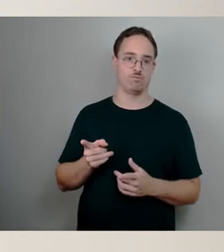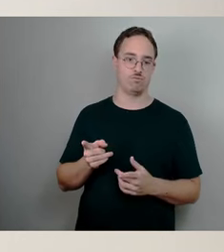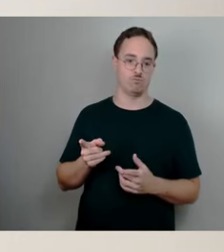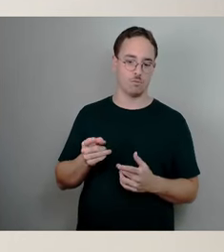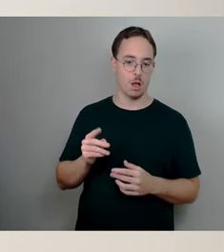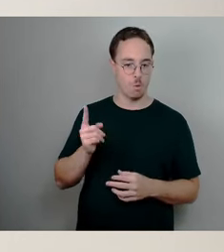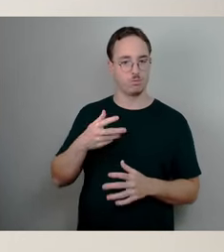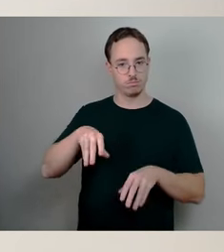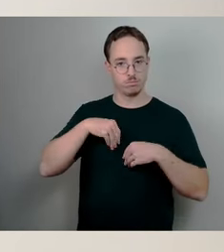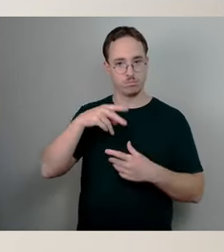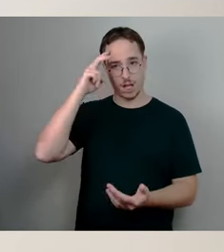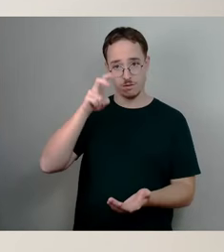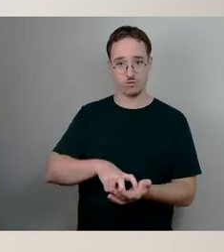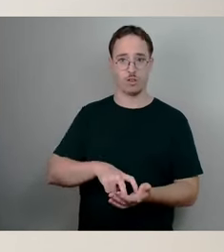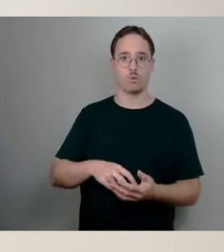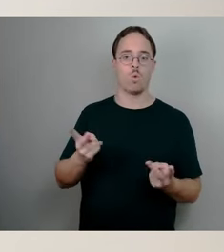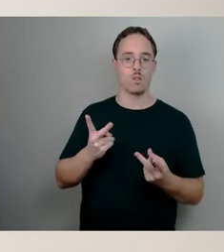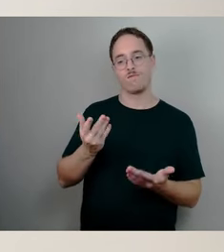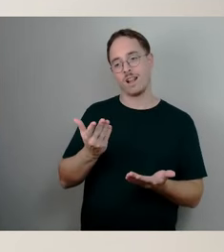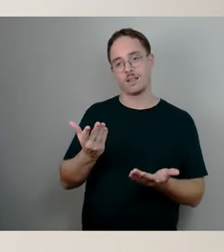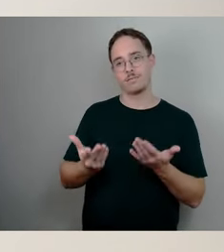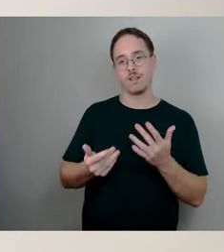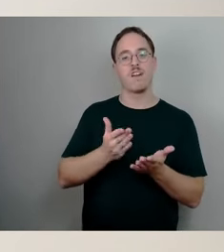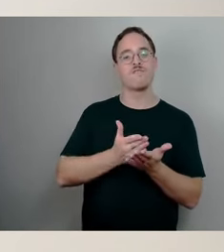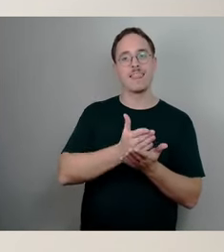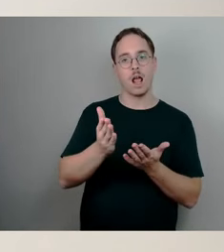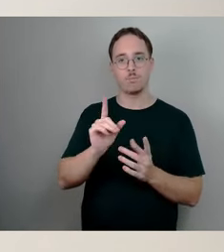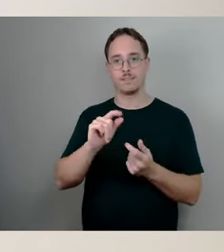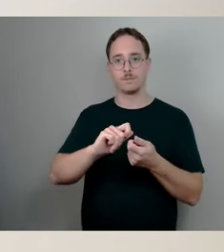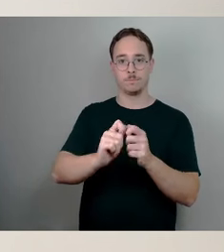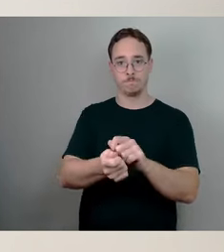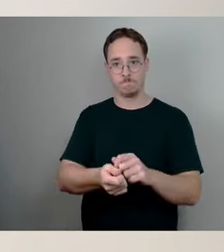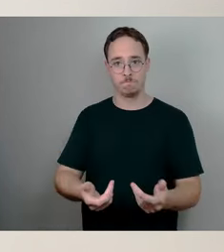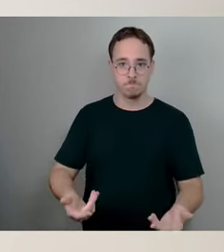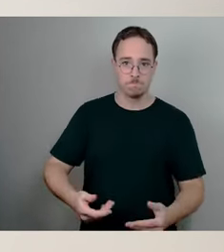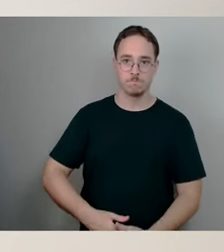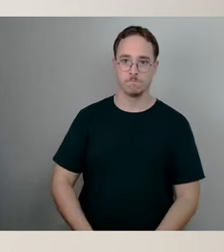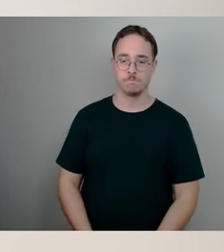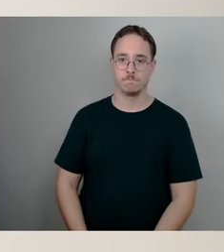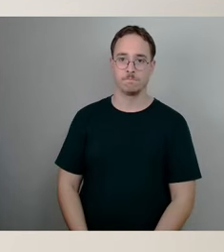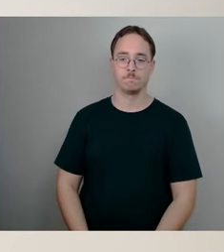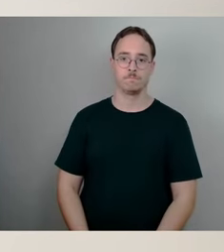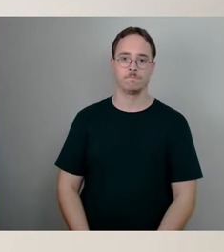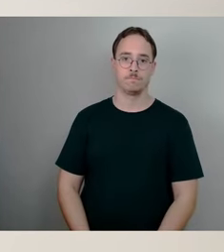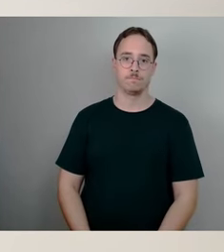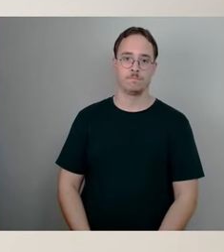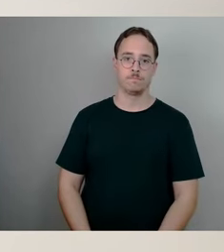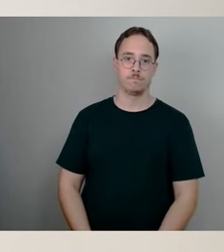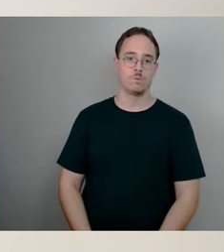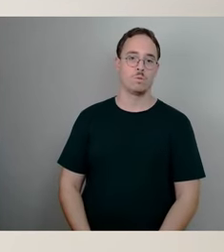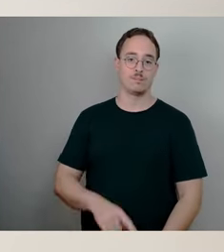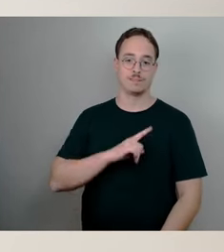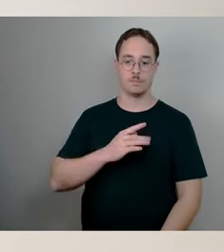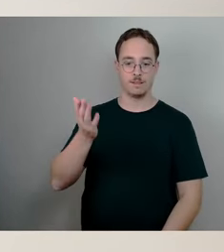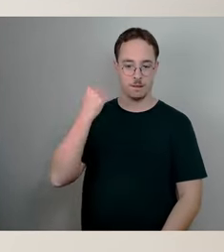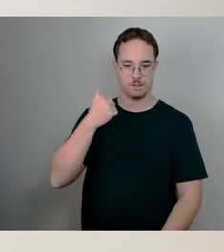Haushaltberatungen, wo ich als Bürgermeister dabei war, immer der Fall gewesen ist, dass der Jugendhilfeausschuss oder die haushalttragenden